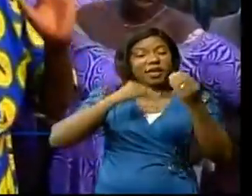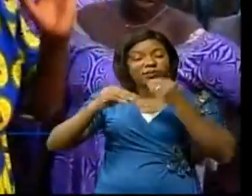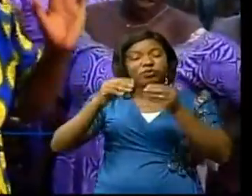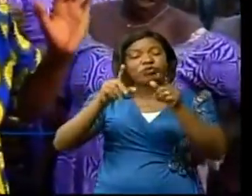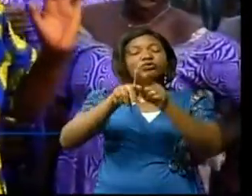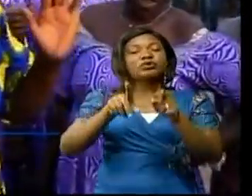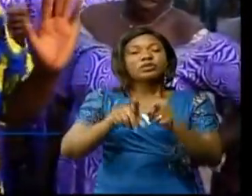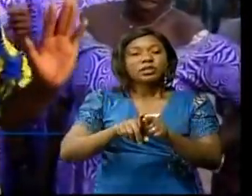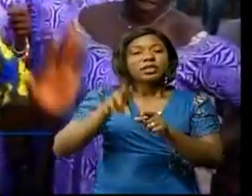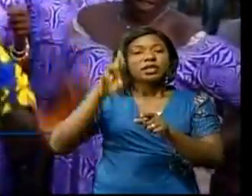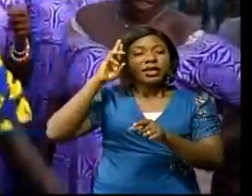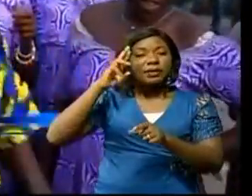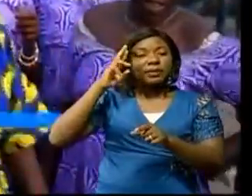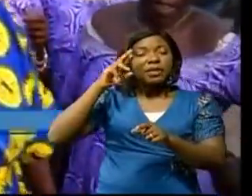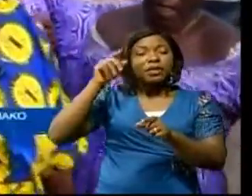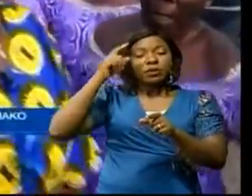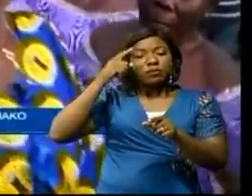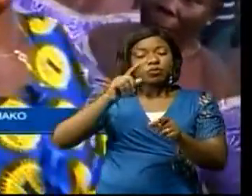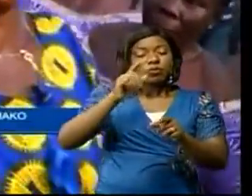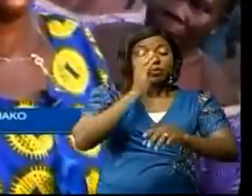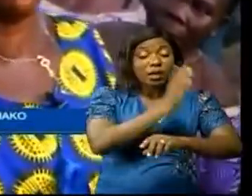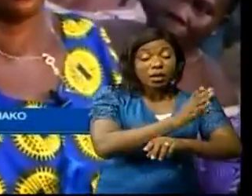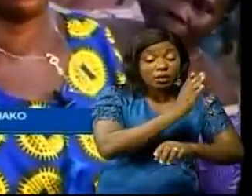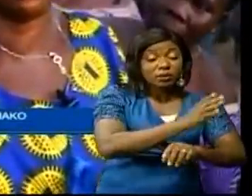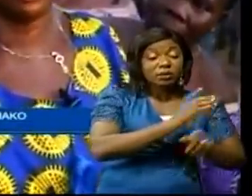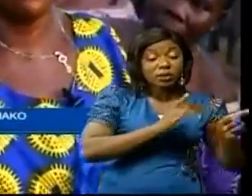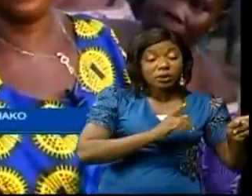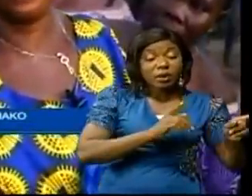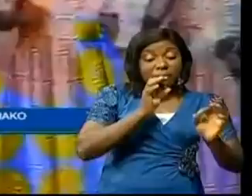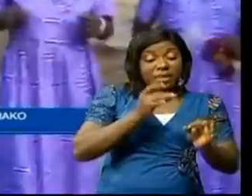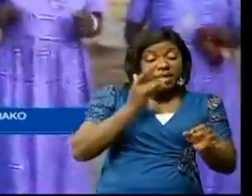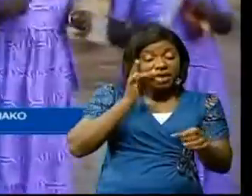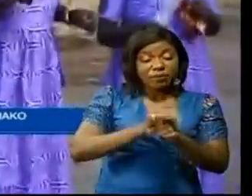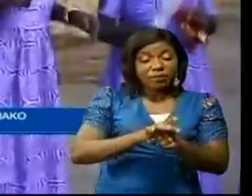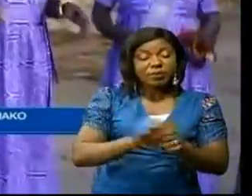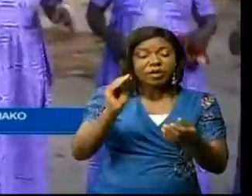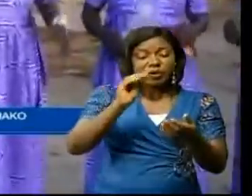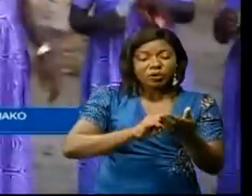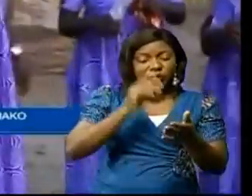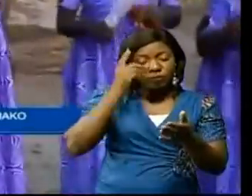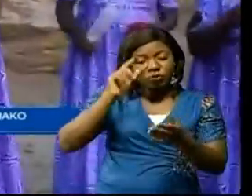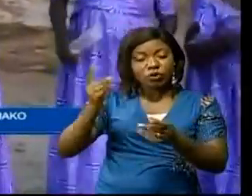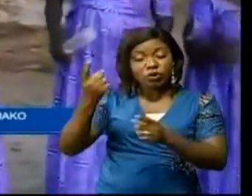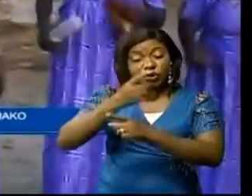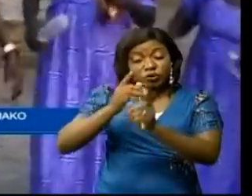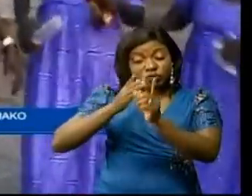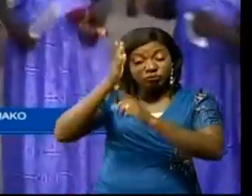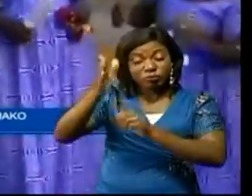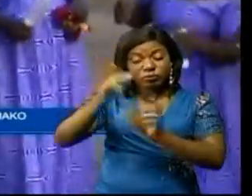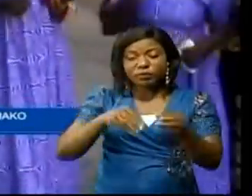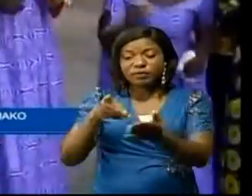rappelé à Kinshasa pour un audit. Il promet par ailleurs une suite favorable dans quelques jours.